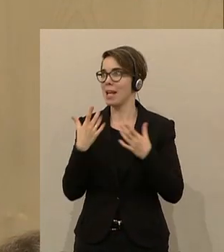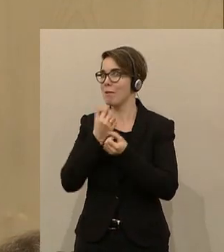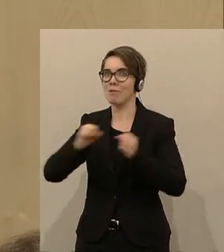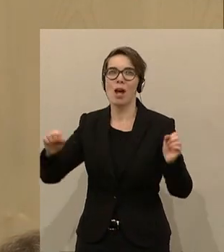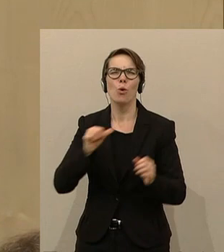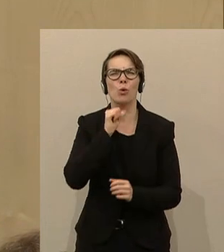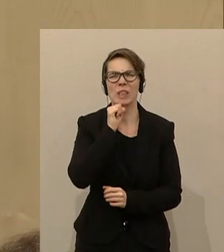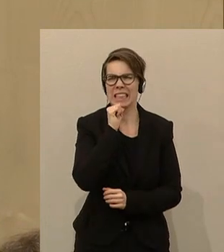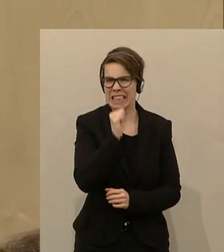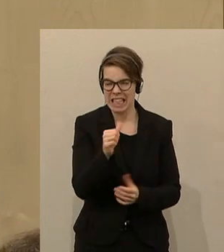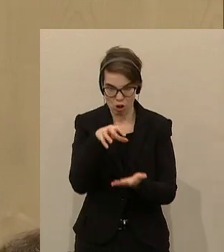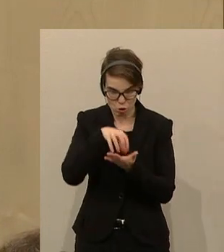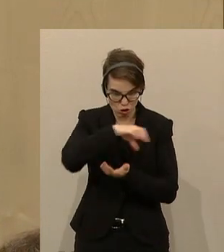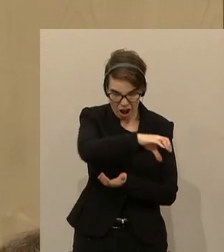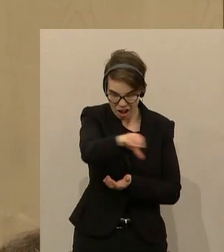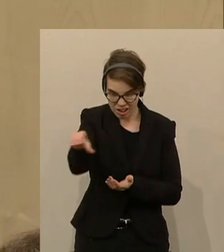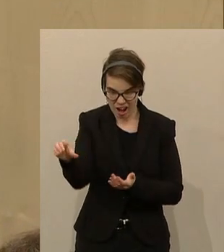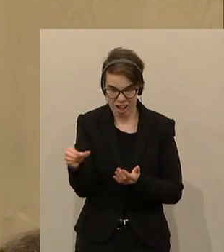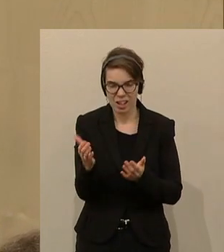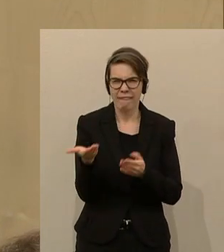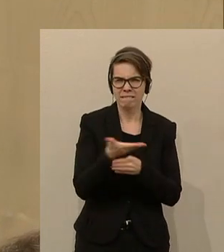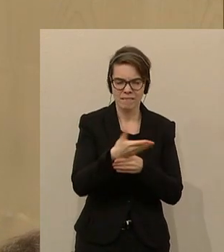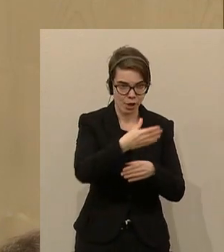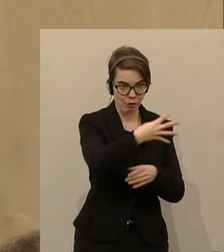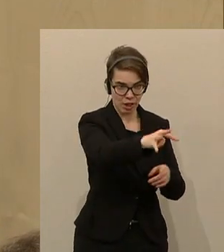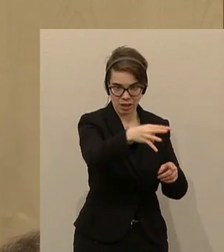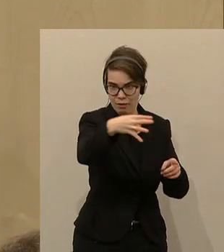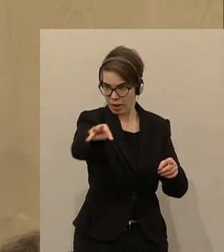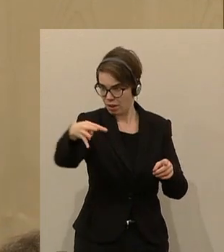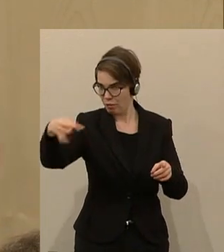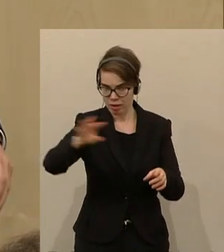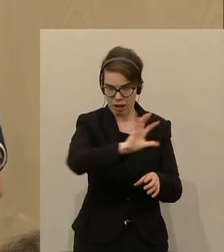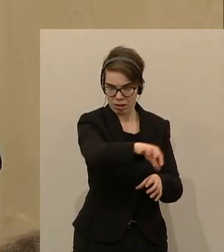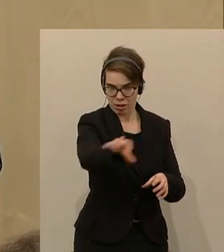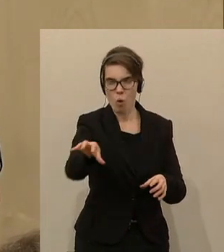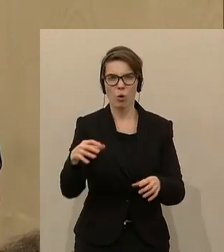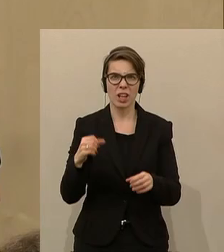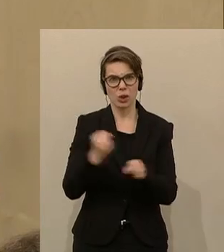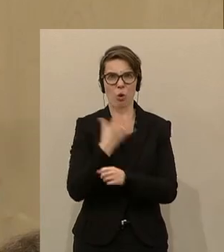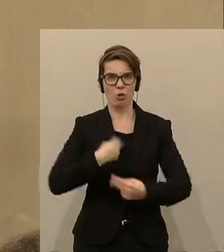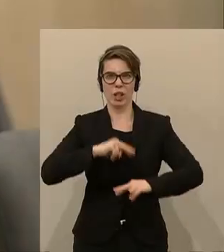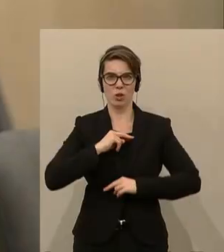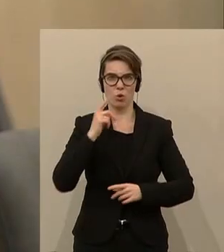Elendsviertel am Stadtrand dort schaffen, wo die Leute dann erst recht wieder die Sorgen haben, Herr Kutenos.